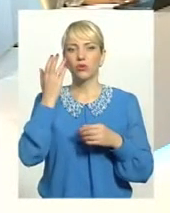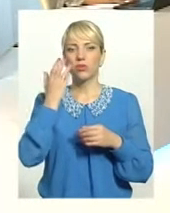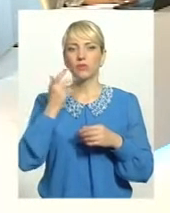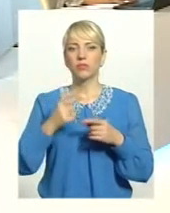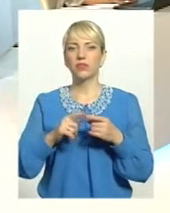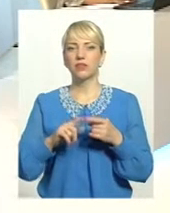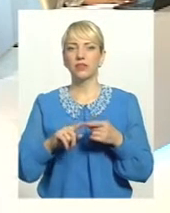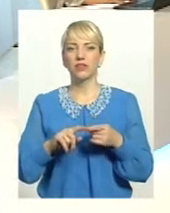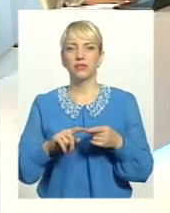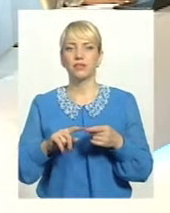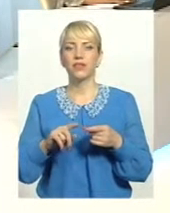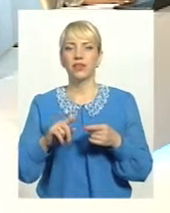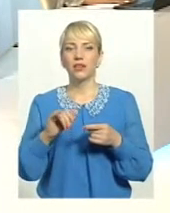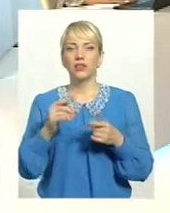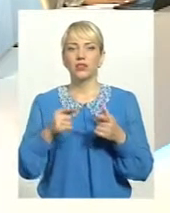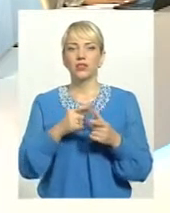банкрутства,